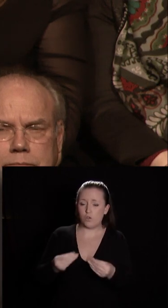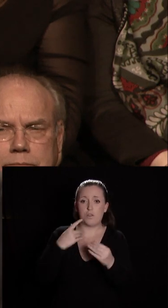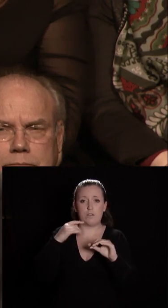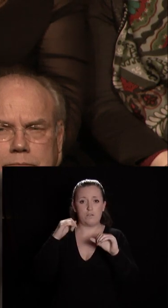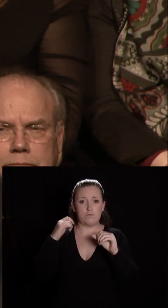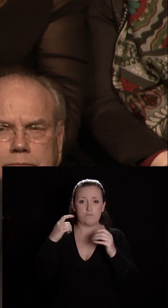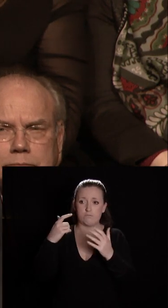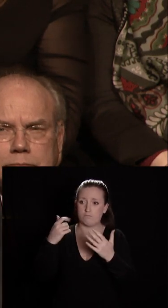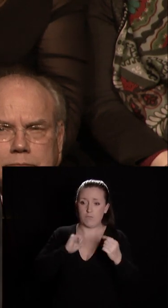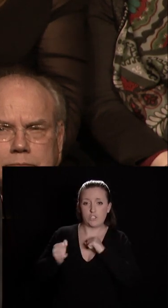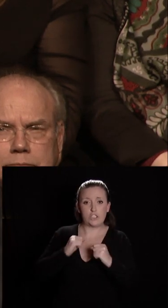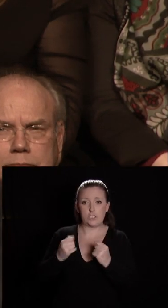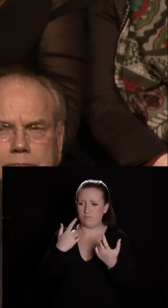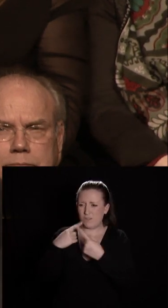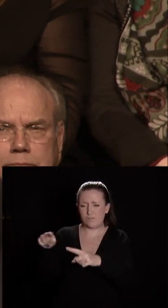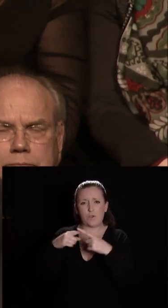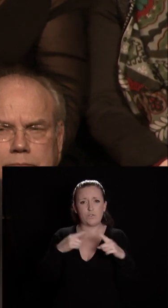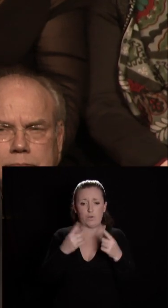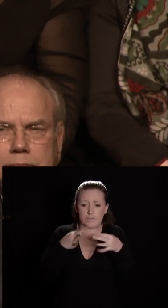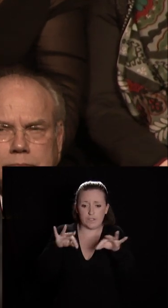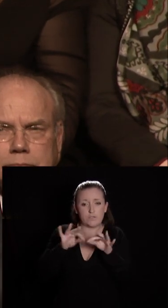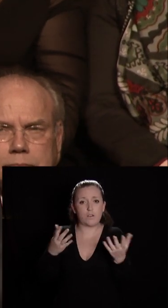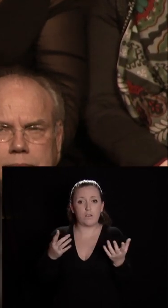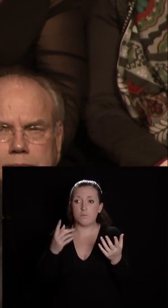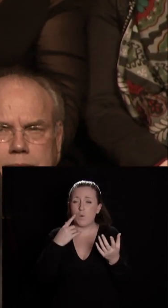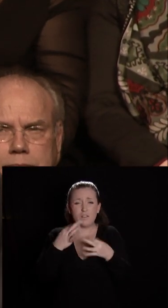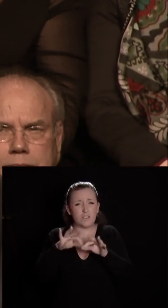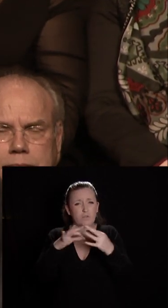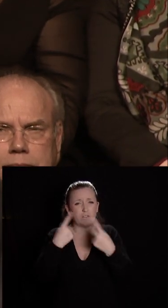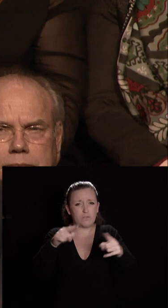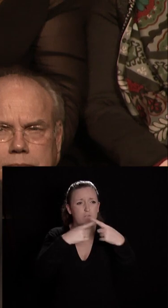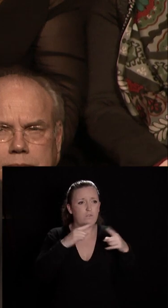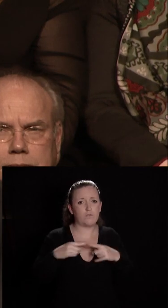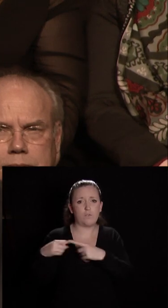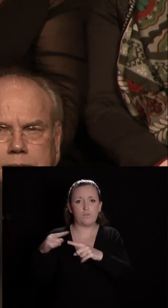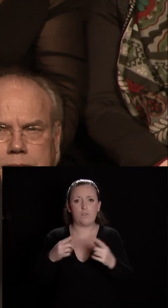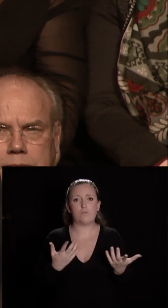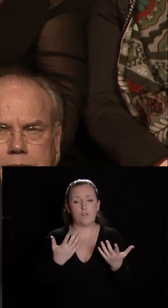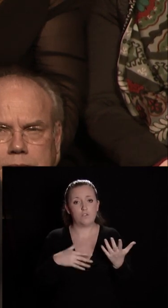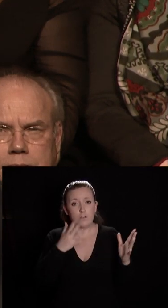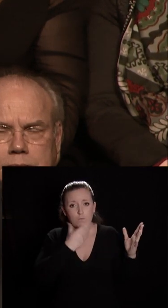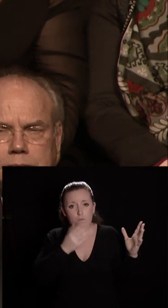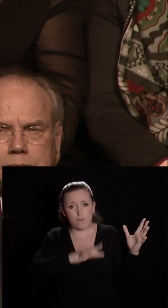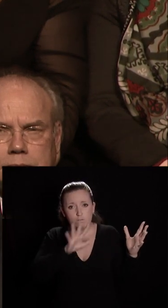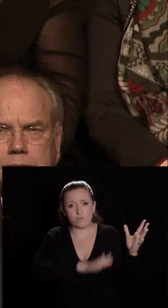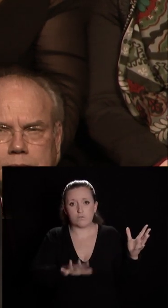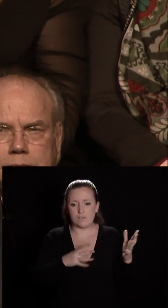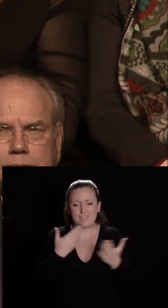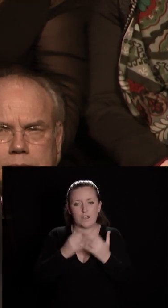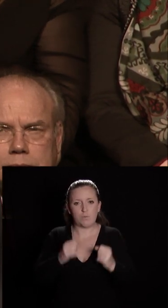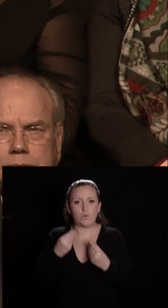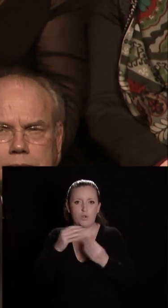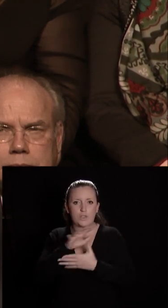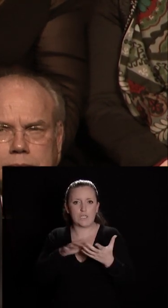différenciée dans un territoire ou dans ces territoires si contrastés de notre beau pays devrait permettre une vraie sortie de crise